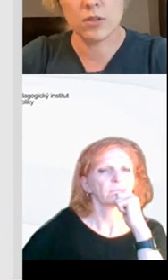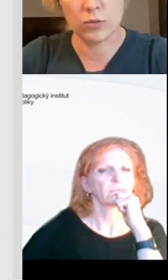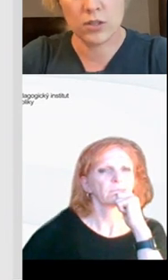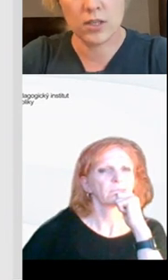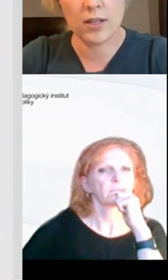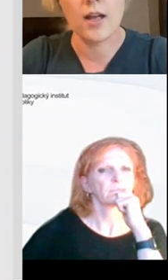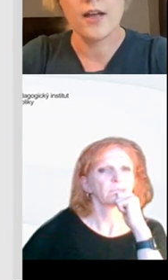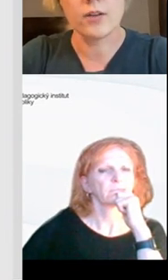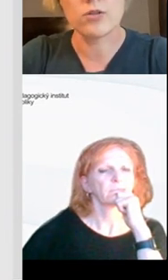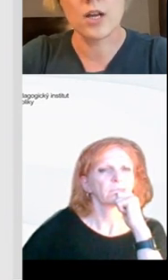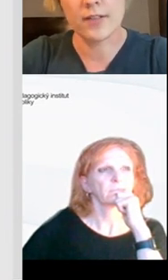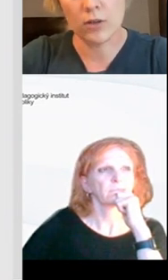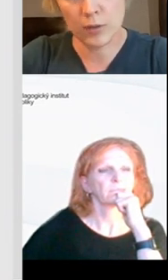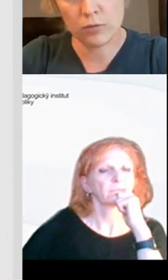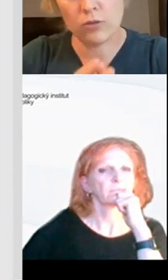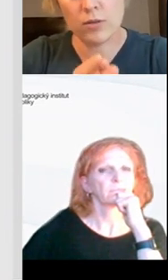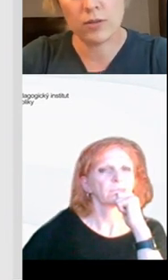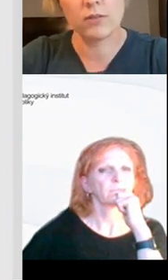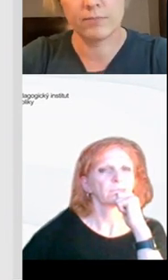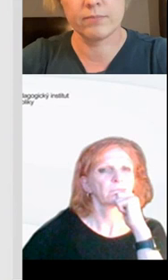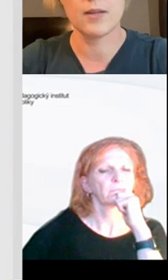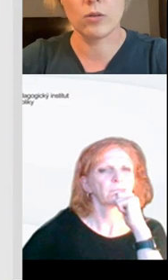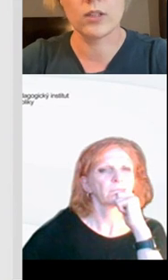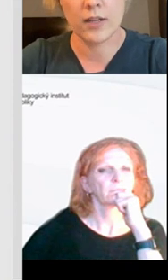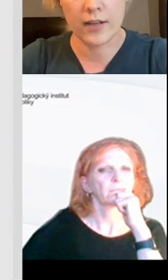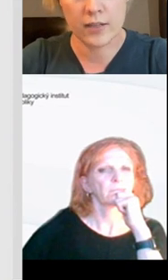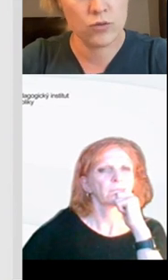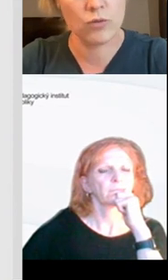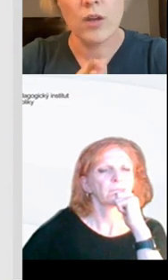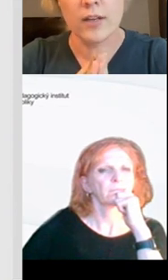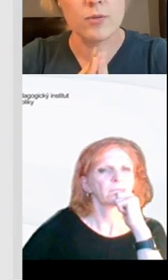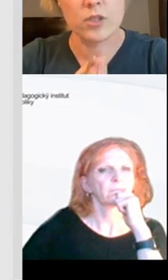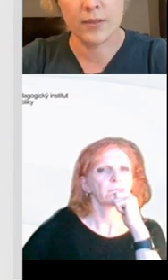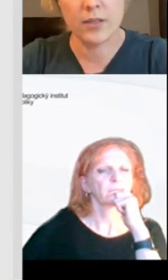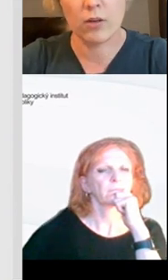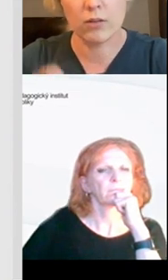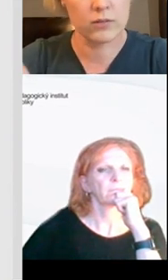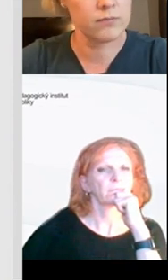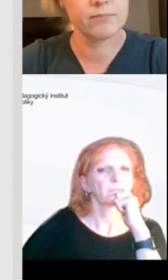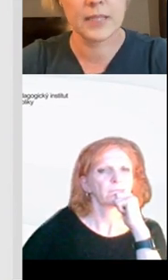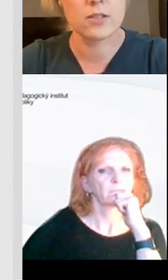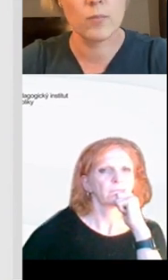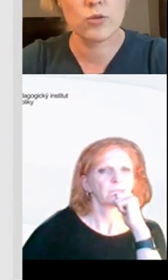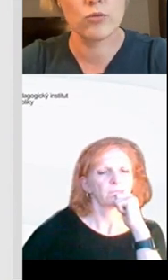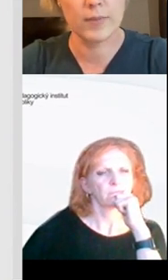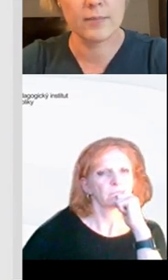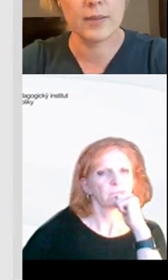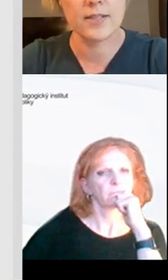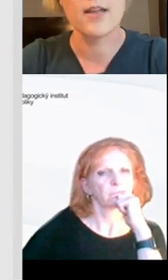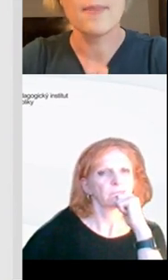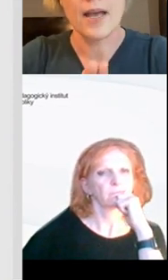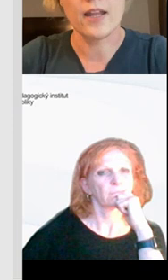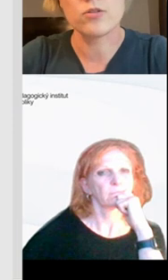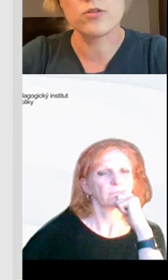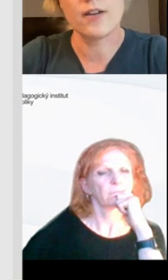musím vědět, co s tím to dítě dělá. Nedostávají za odměnu za to, že napsalo diktát na jedničku, nebo že splnilo pět sloupečků v